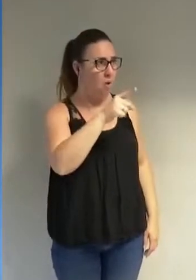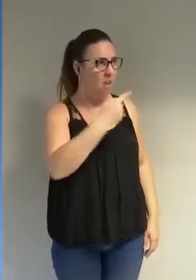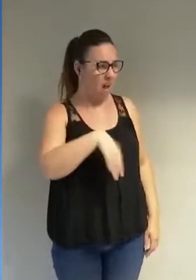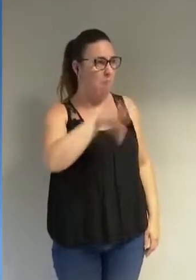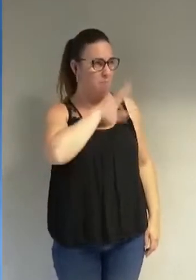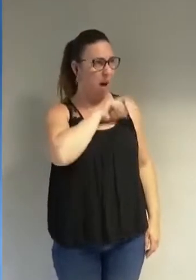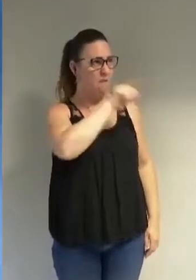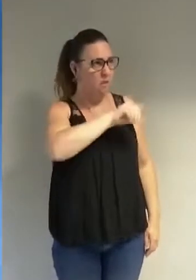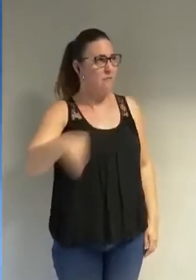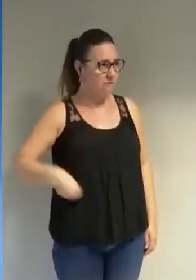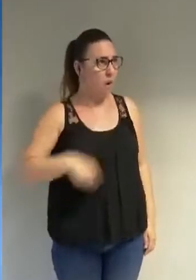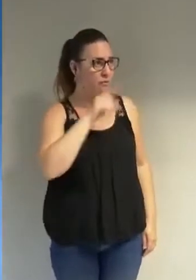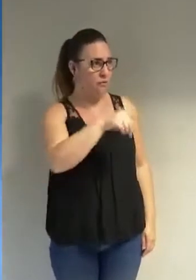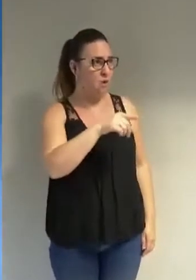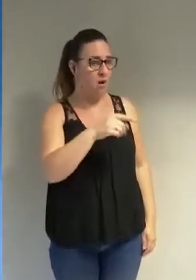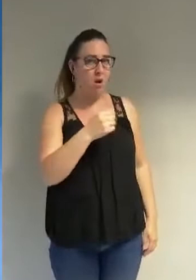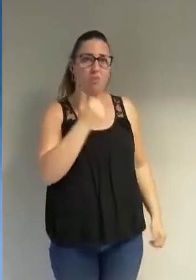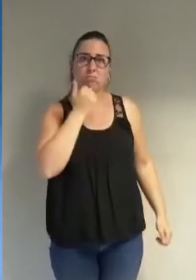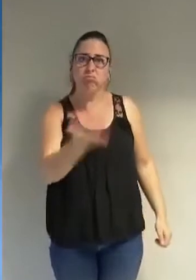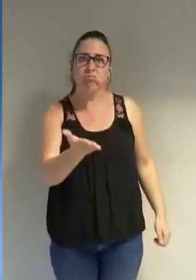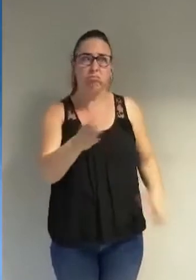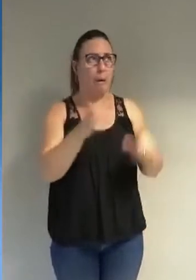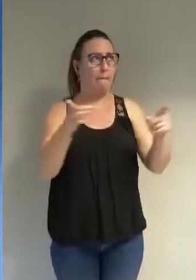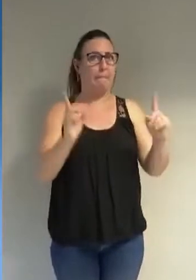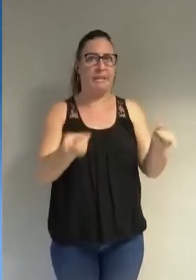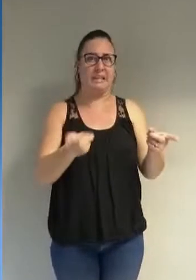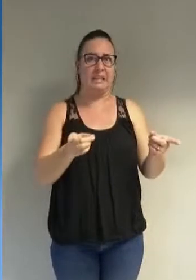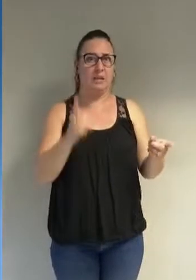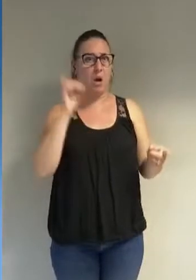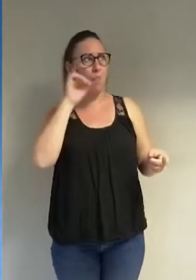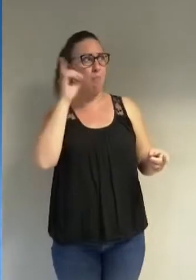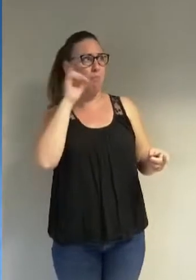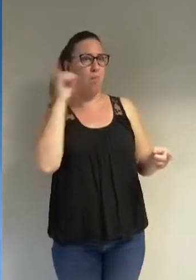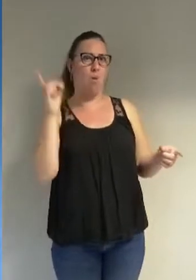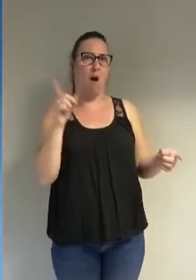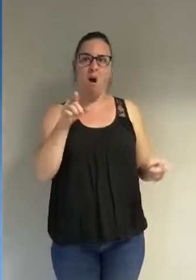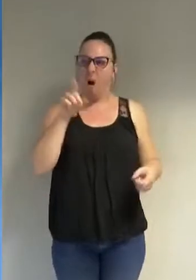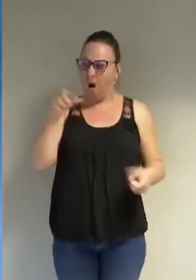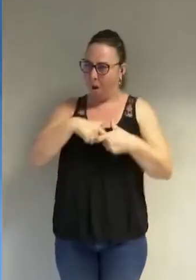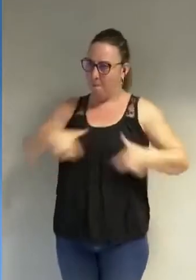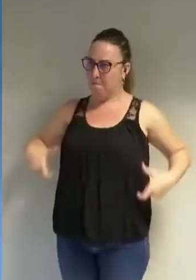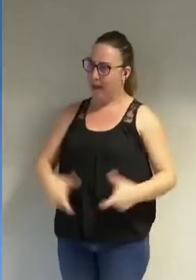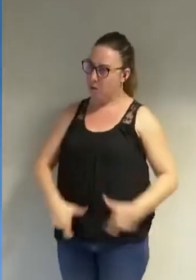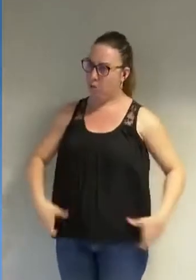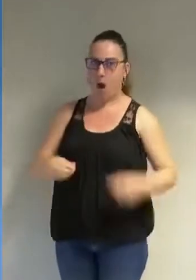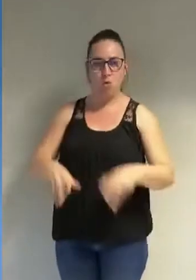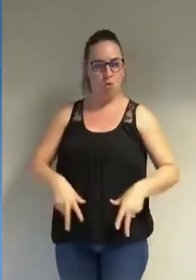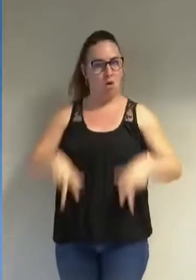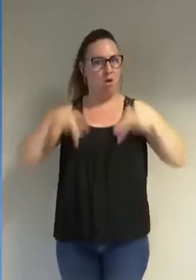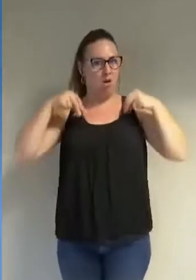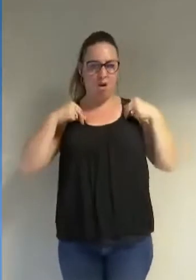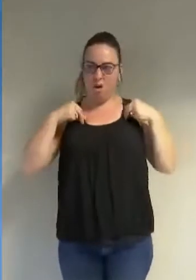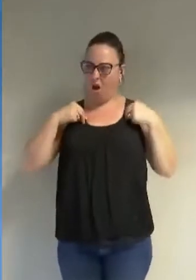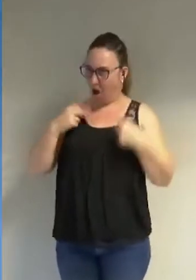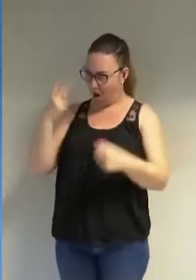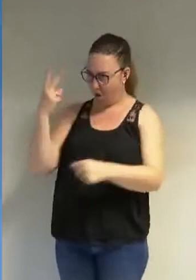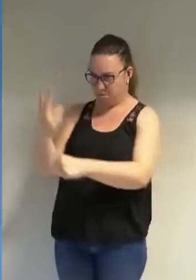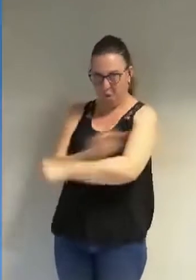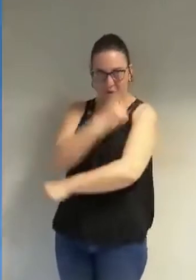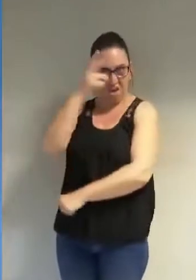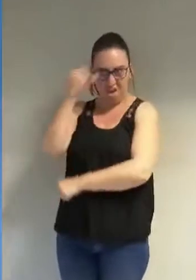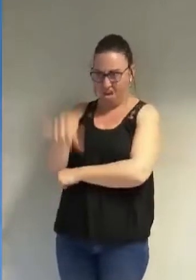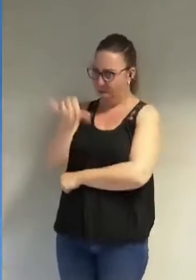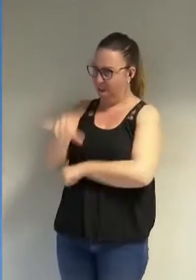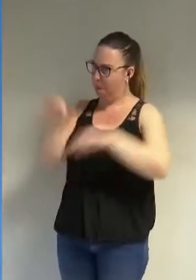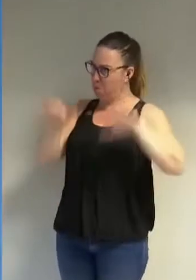vous ne pourront plus avoir accès aux piscines parce qu'elles seront de mauvaises musulmanes est-ce que c'est acceptable est-ce que